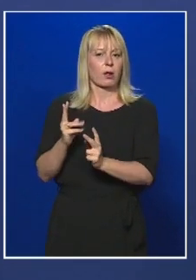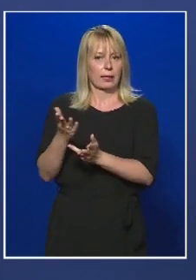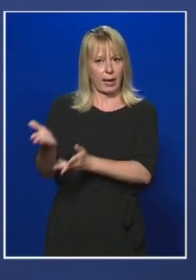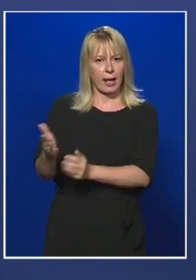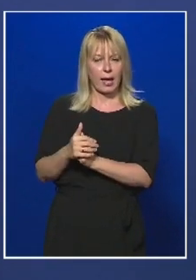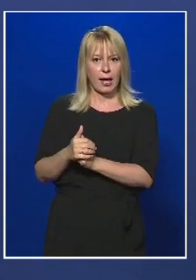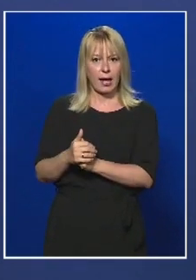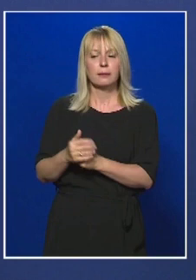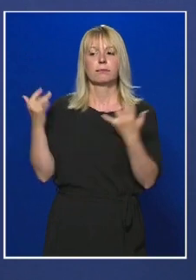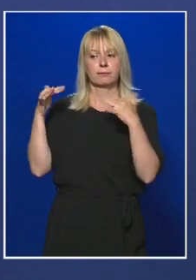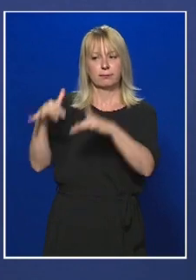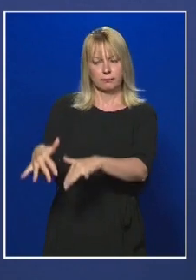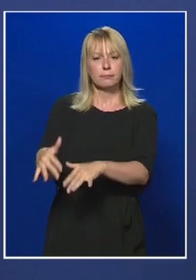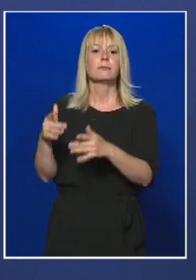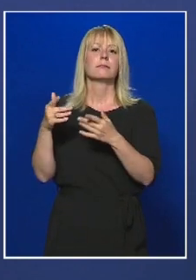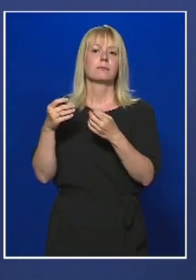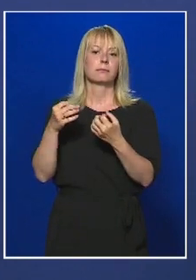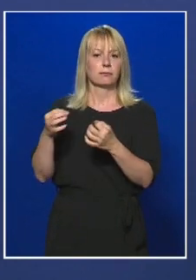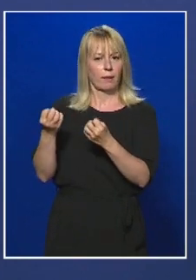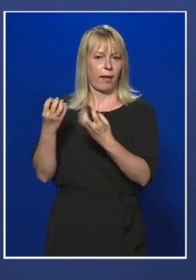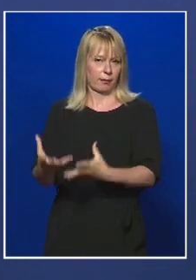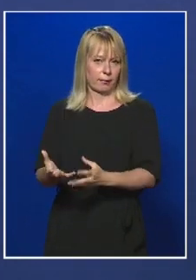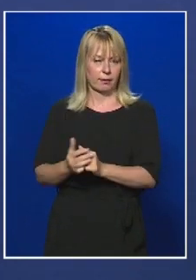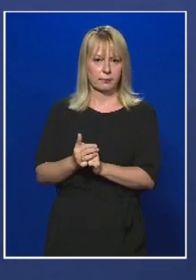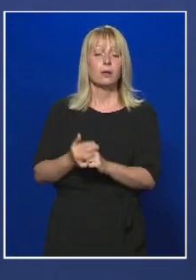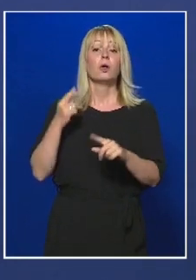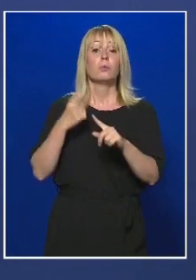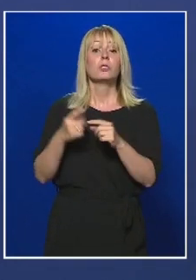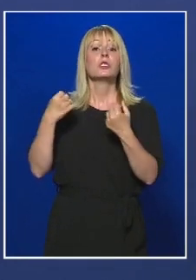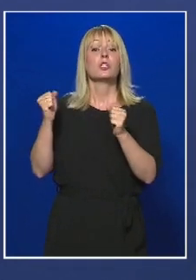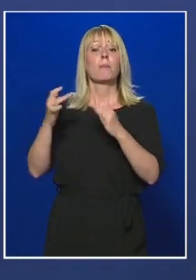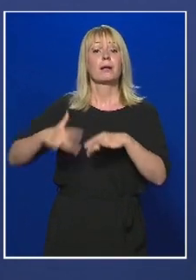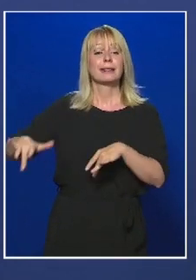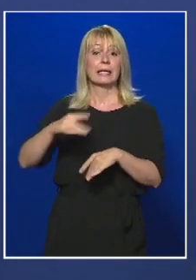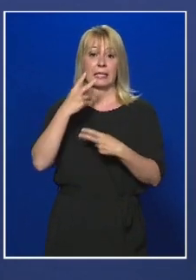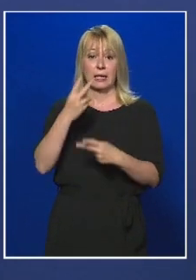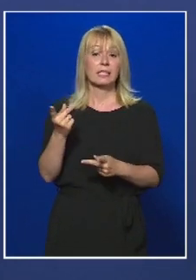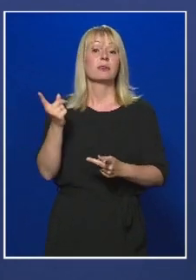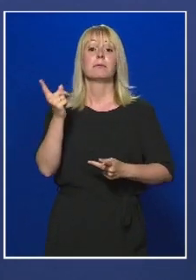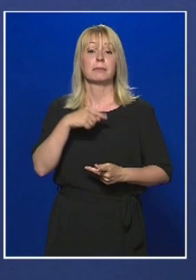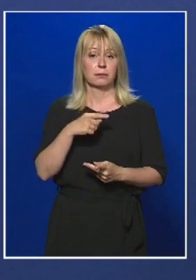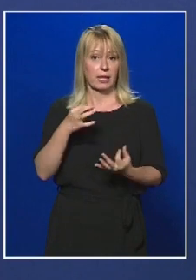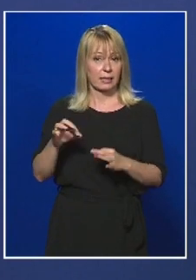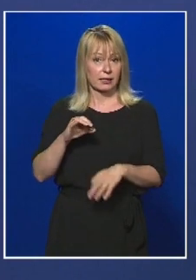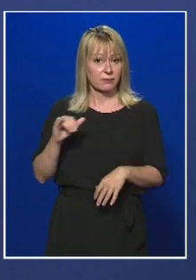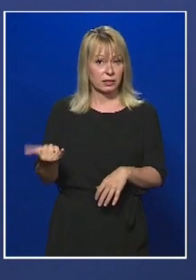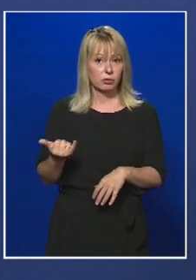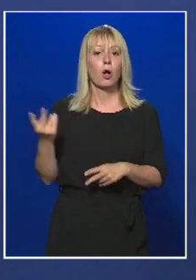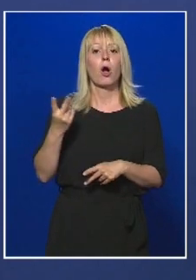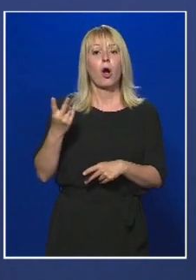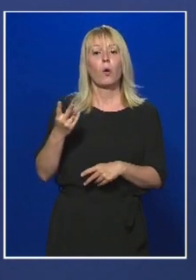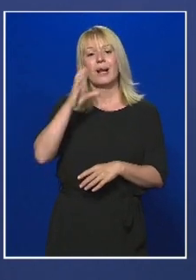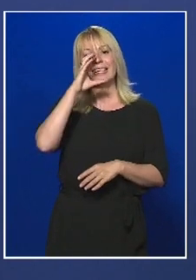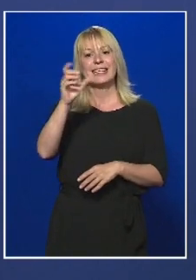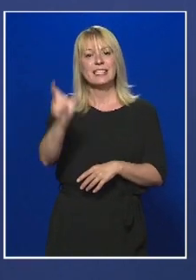tartózkodás megengedett. A helyszín tekintetében szabadtéri rendezvénynek kell tekinteni azt a rendezvényt is, ahol a